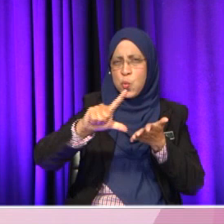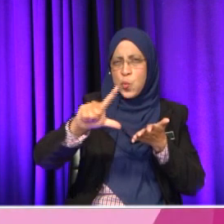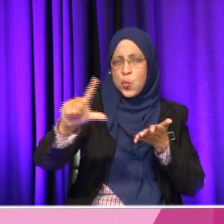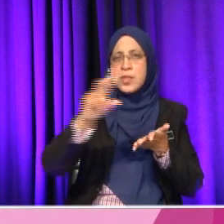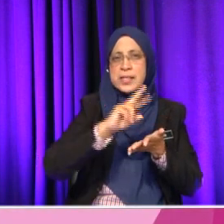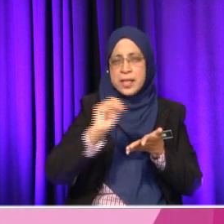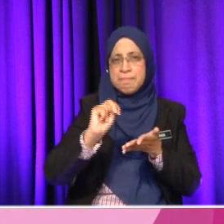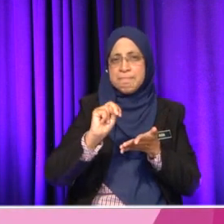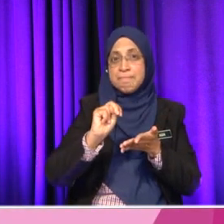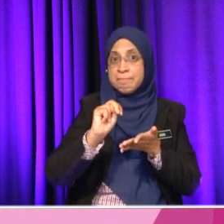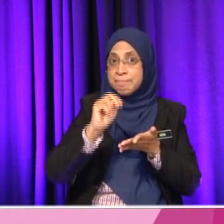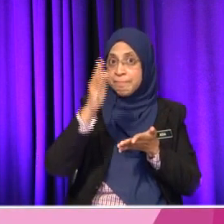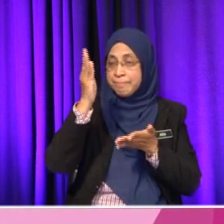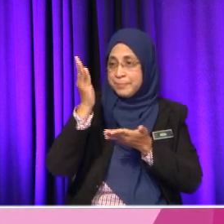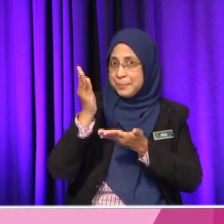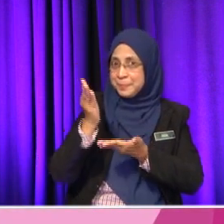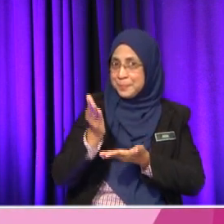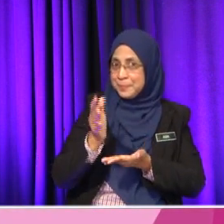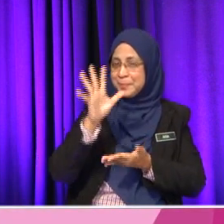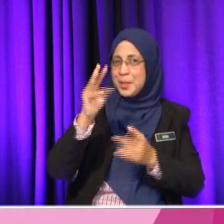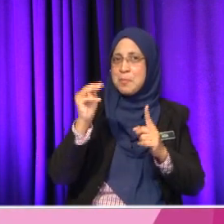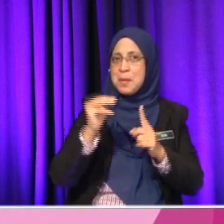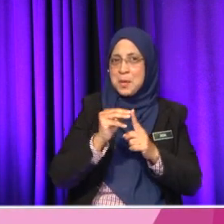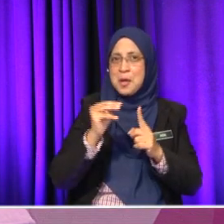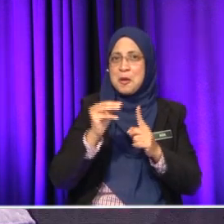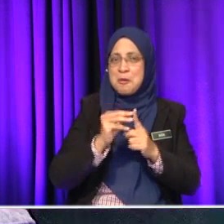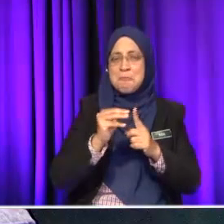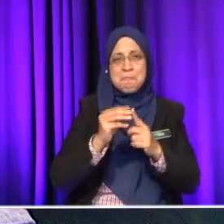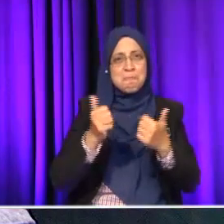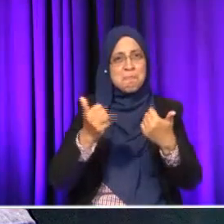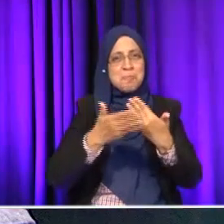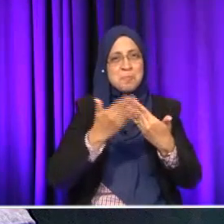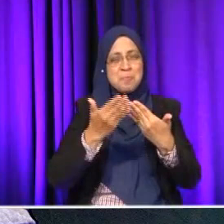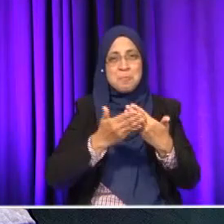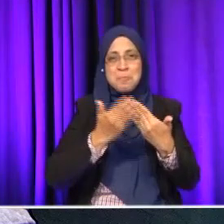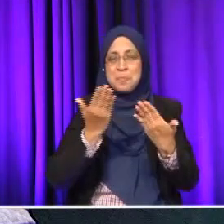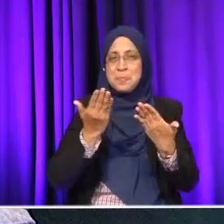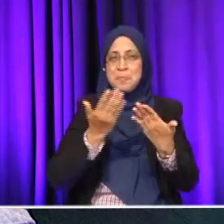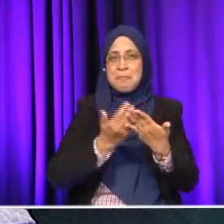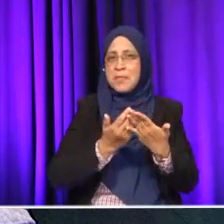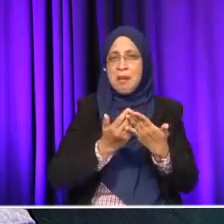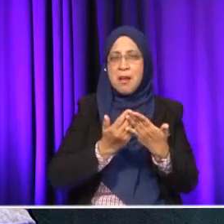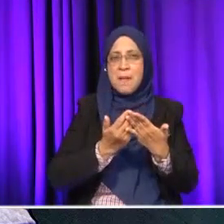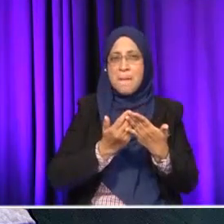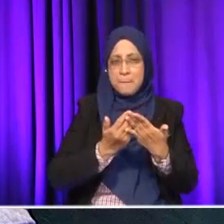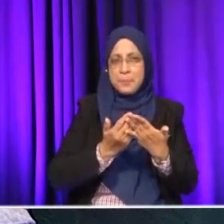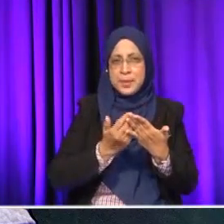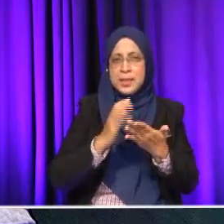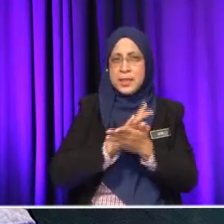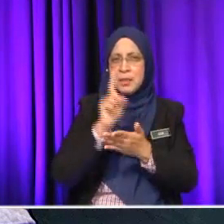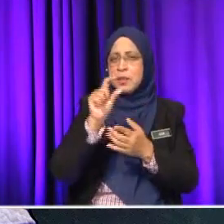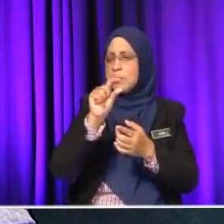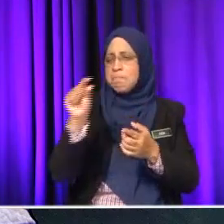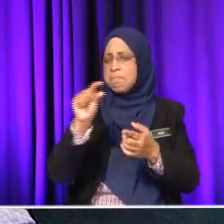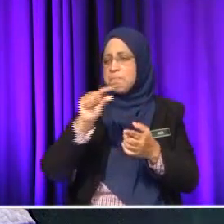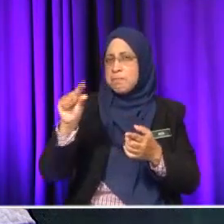Bagus, lima markah. Dapat percuma je lima markah. Ini memang letak tak payah bagi penerangan je. Oh, Sebab ini kertas satu. Dia panggil